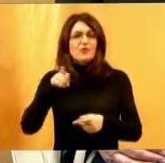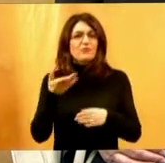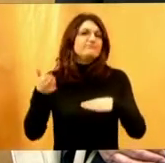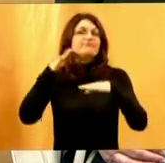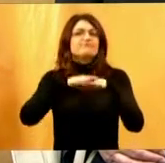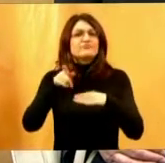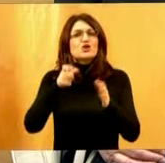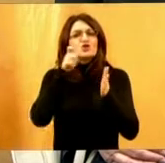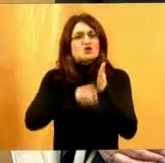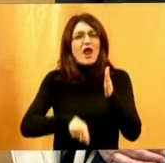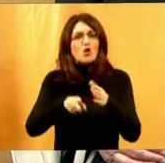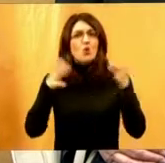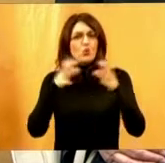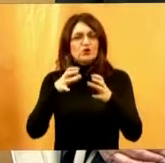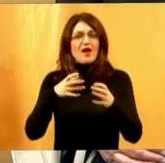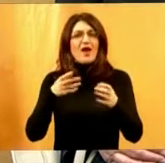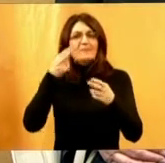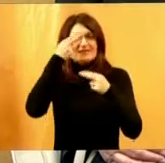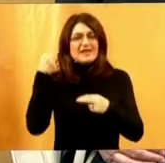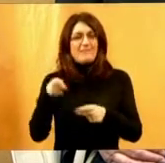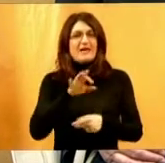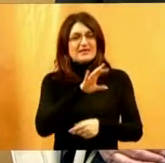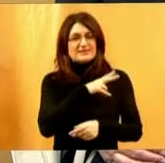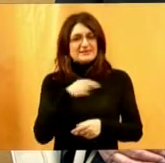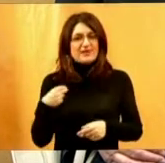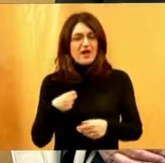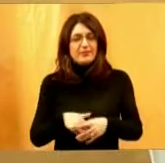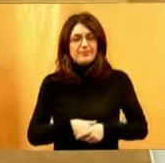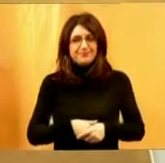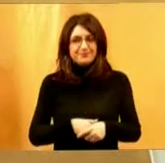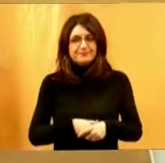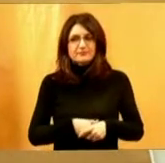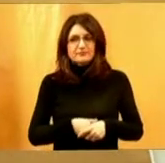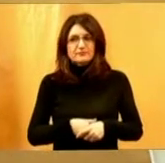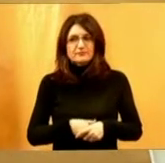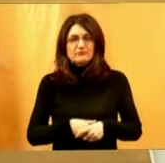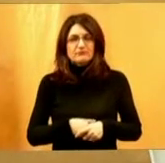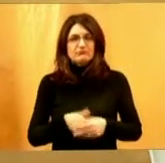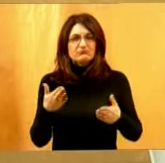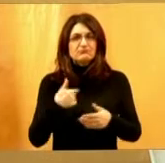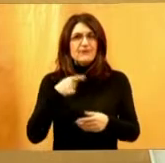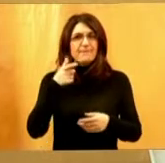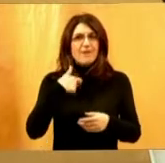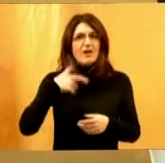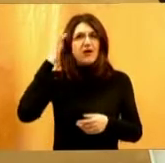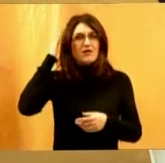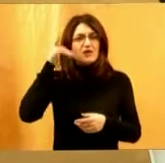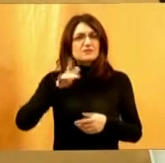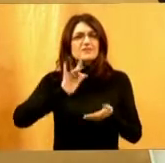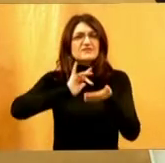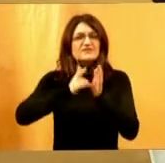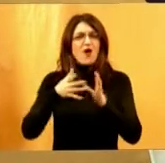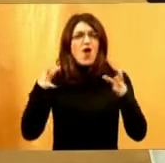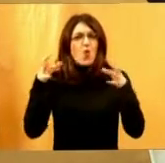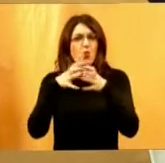članstvo udruge slijepih Zagreb. Recite mi, kad ovako vam sad malo razmišljam, sve udruge,